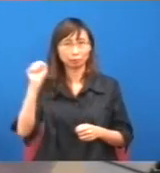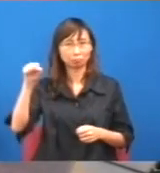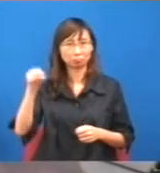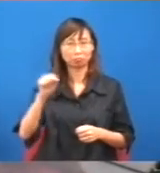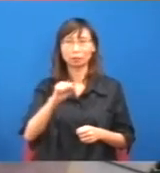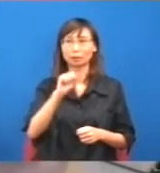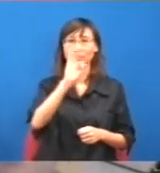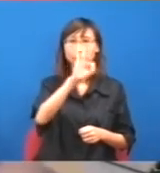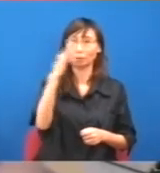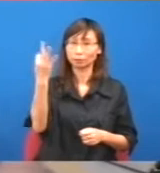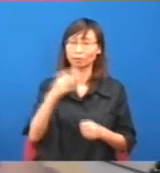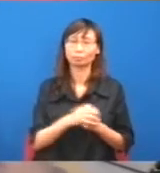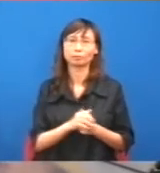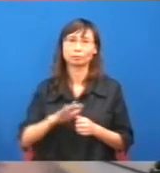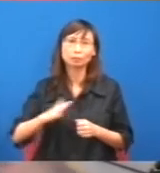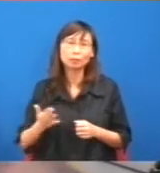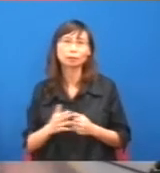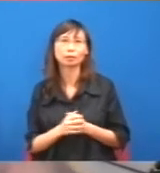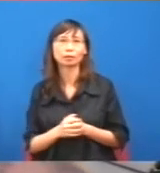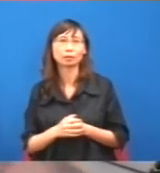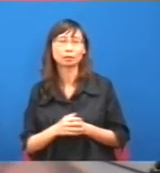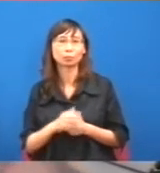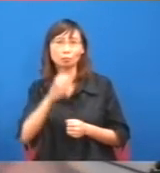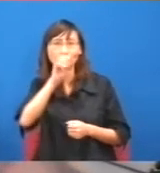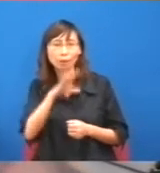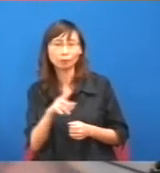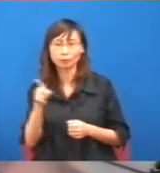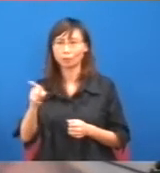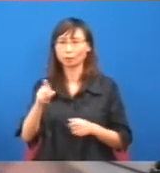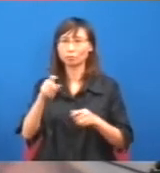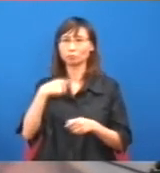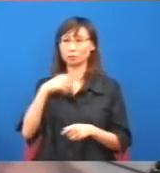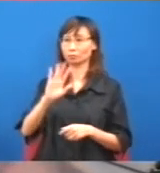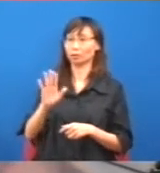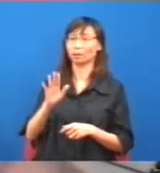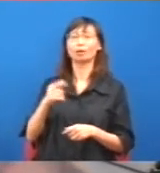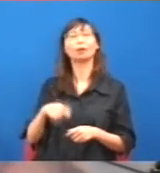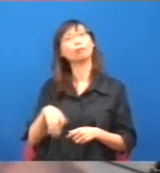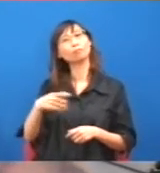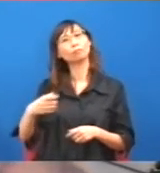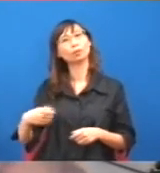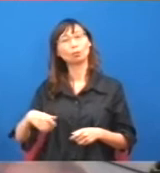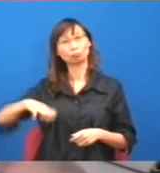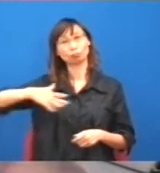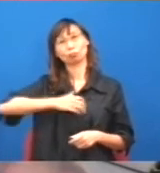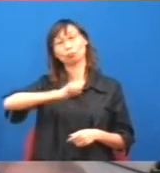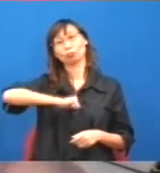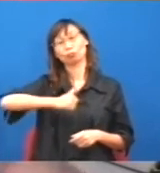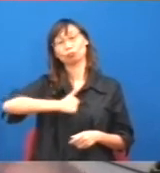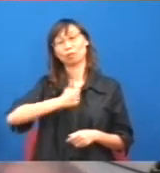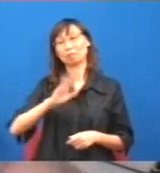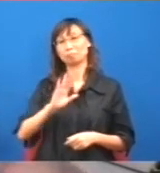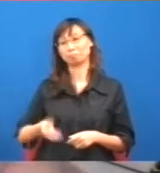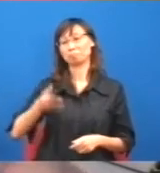包括公民座,說,不要,以後都沒有了,資方就會不給了,終於成交了28元,